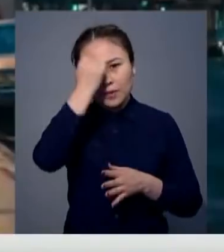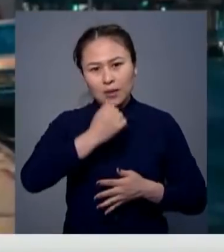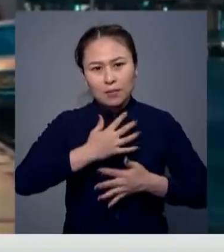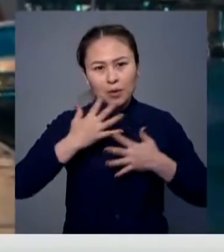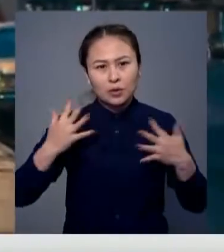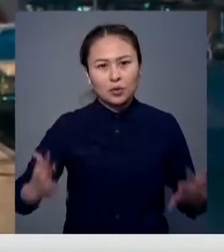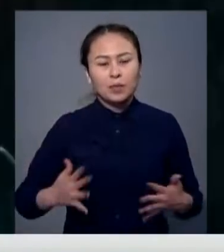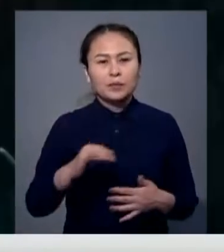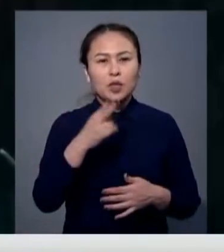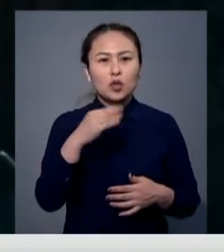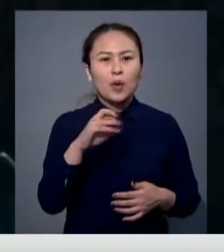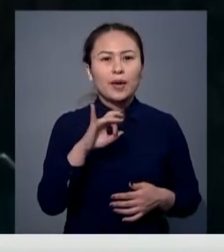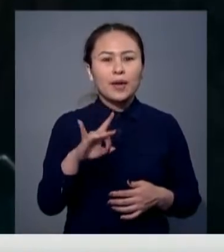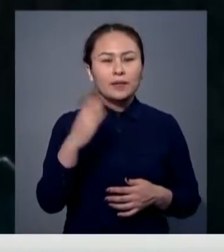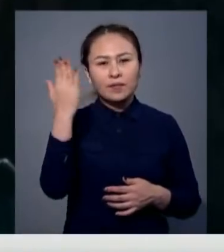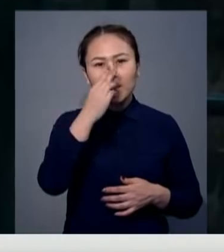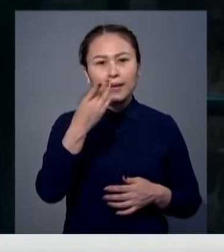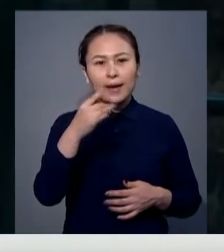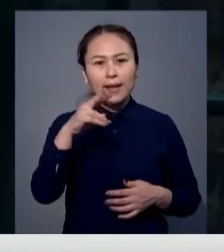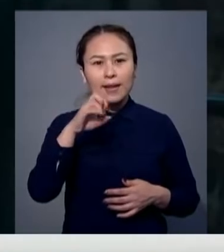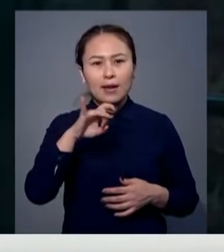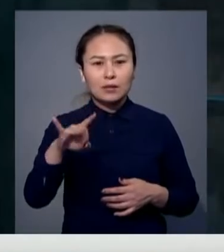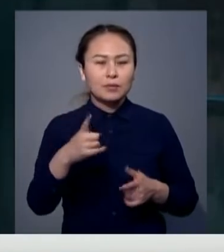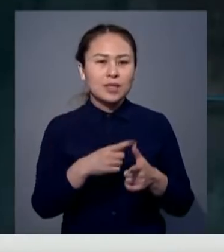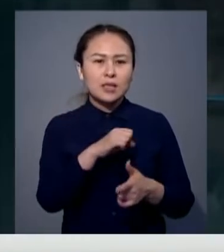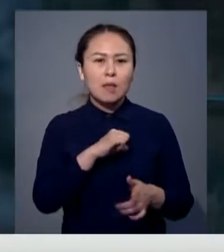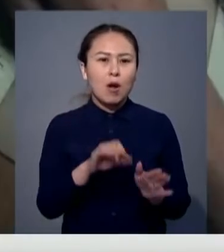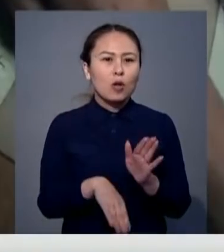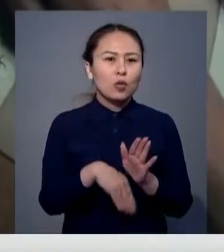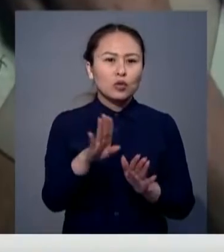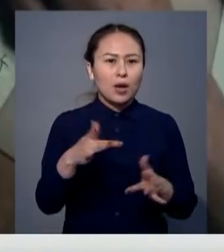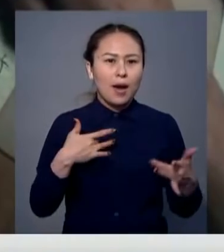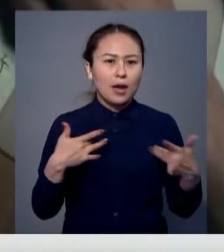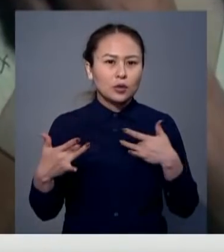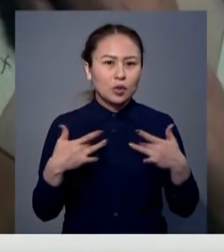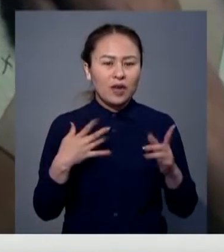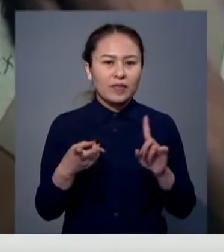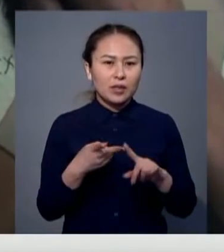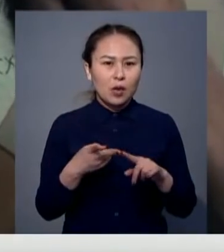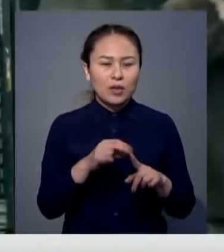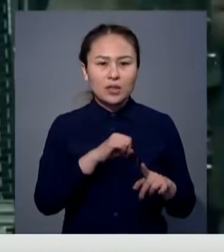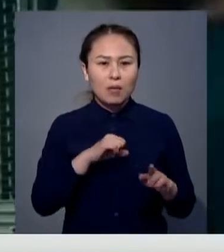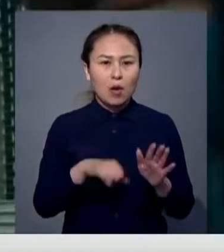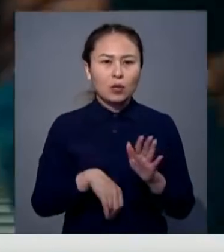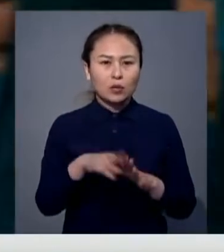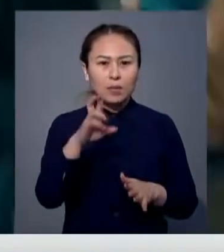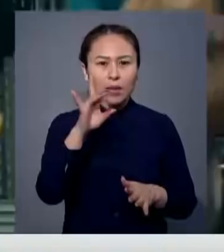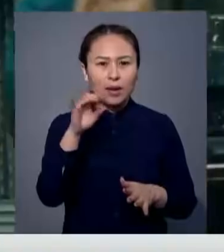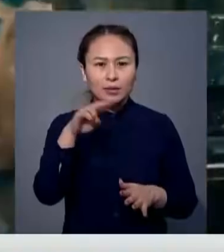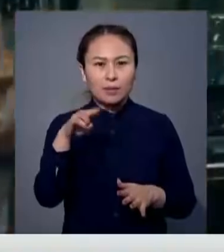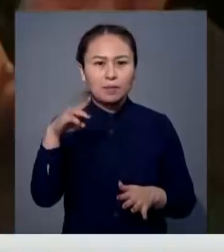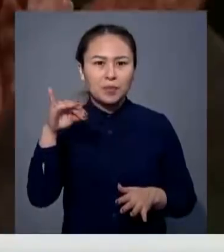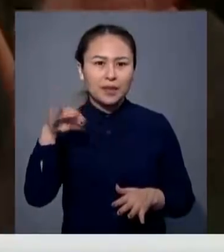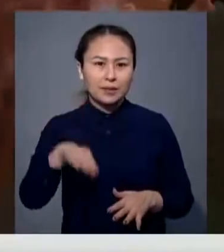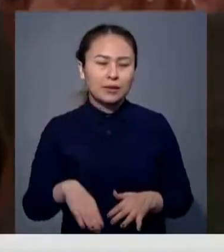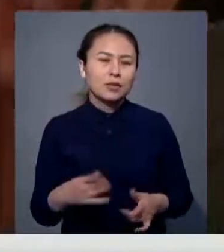Ал Джокер трилеріндегі Хуакин Феникс ең үздік актер болса, екінші пландағы үздік актер Брэд Пит атанды.